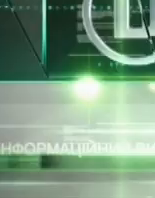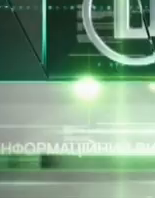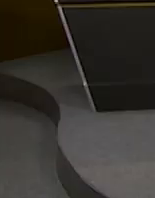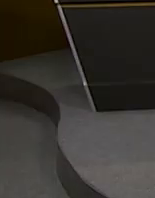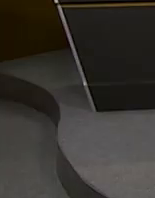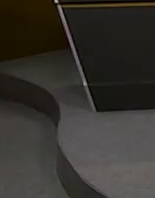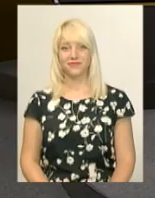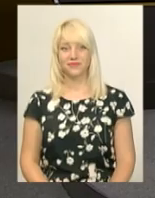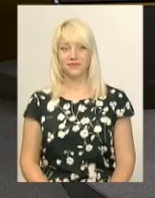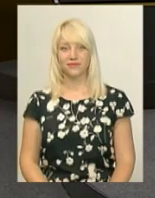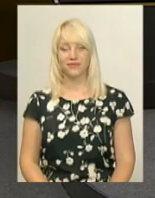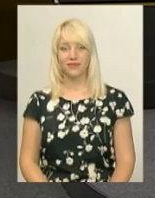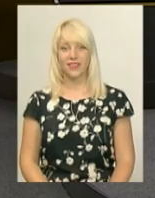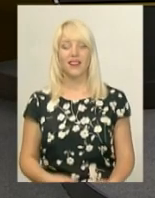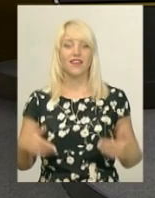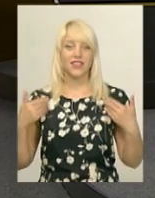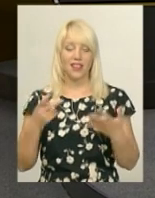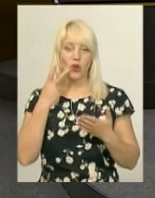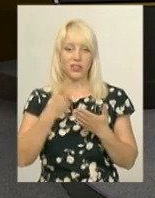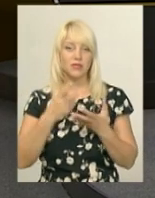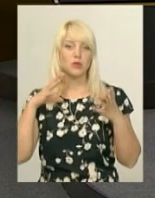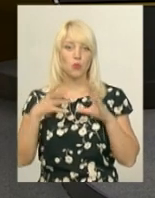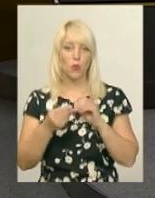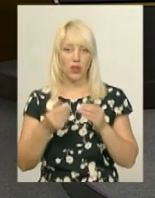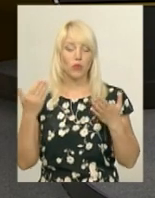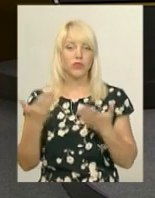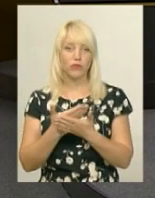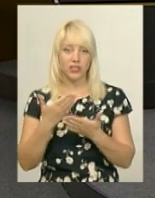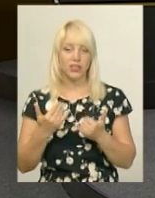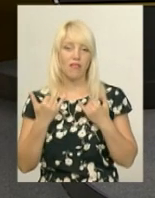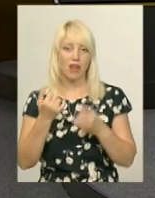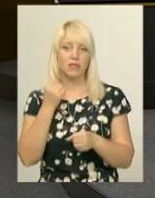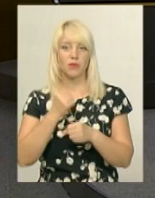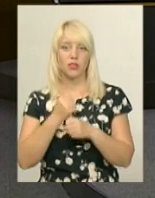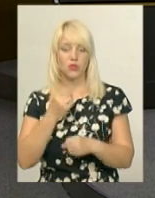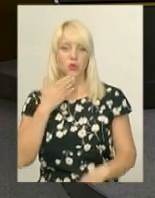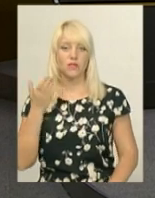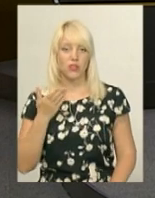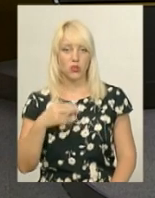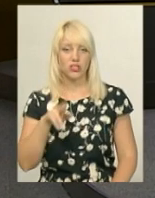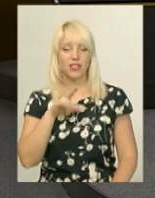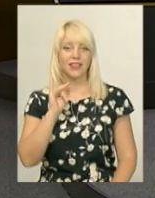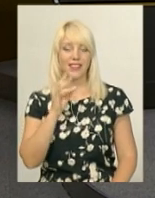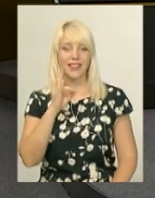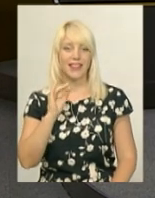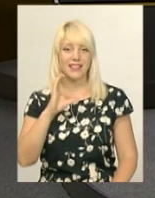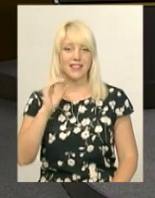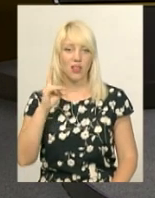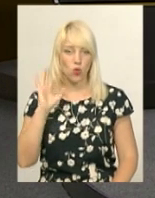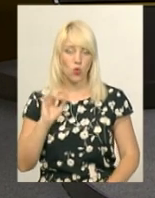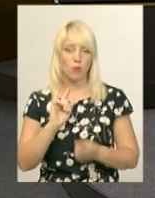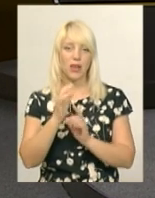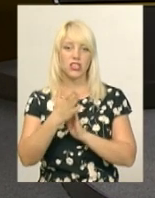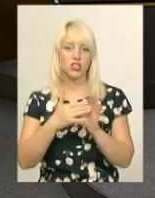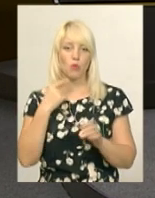Музика Вітаю, ви дивитесь підсумковий випуск новин. У студії для вас працюють ведуча Дарина Денисенко, переклад на жестову